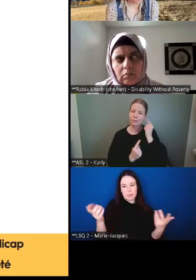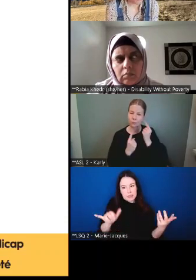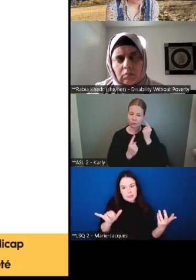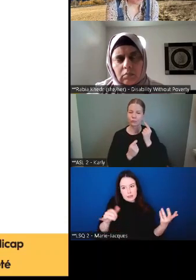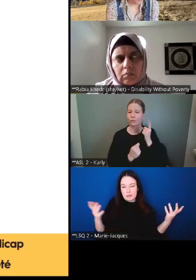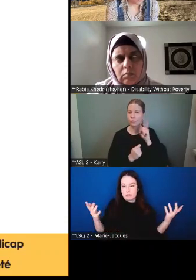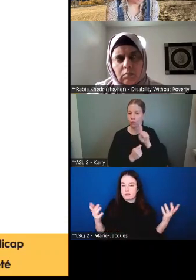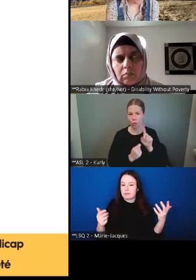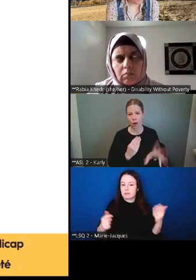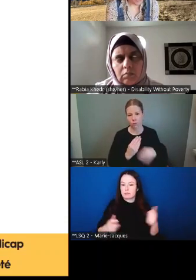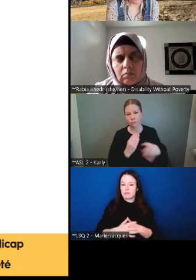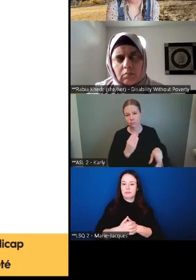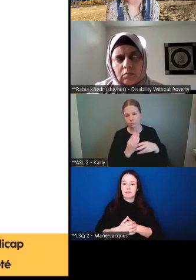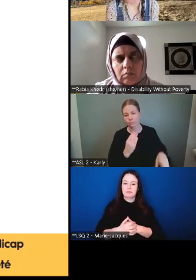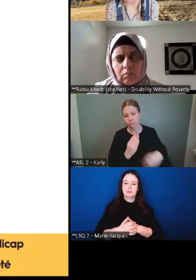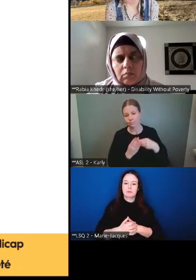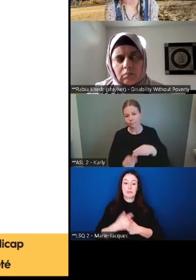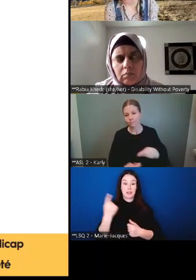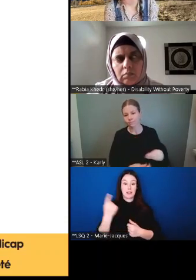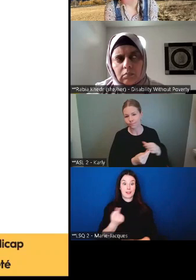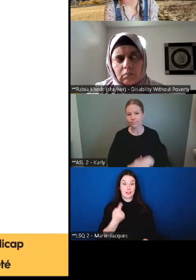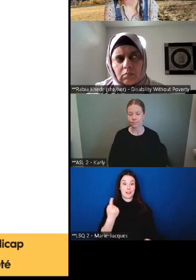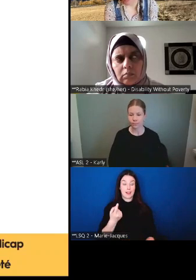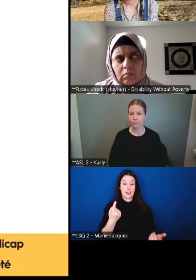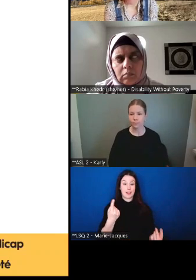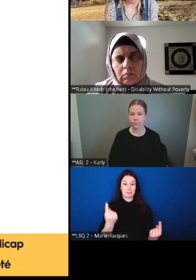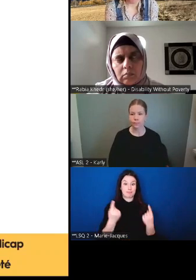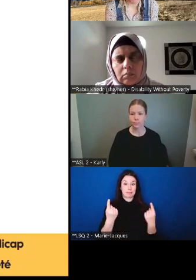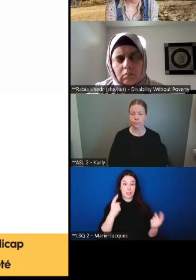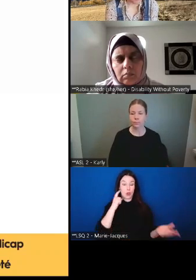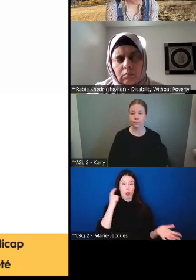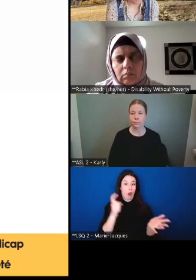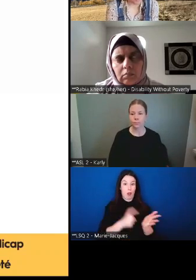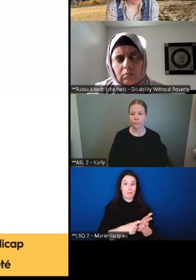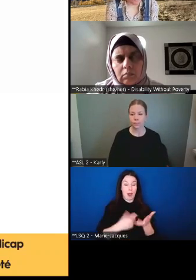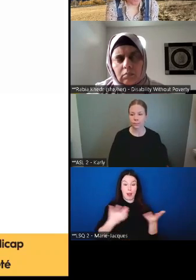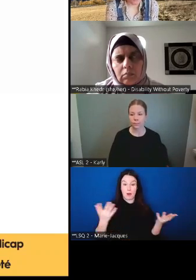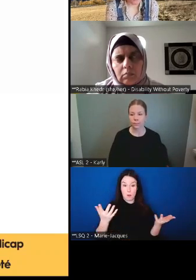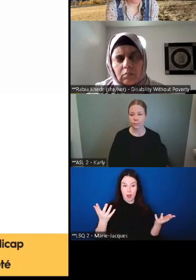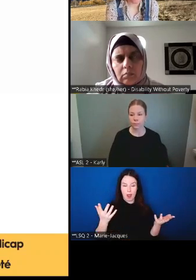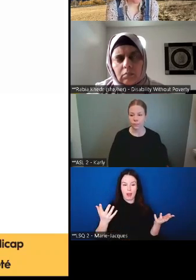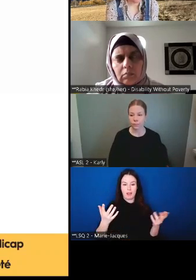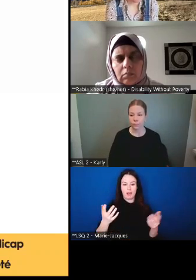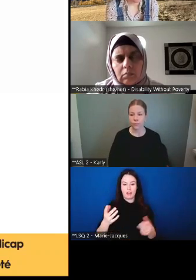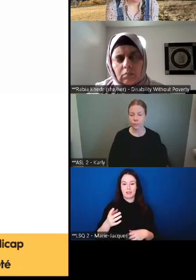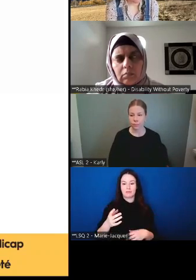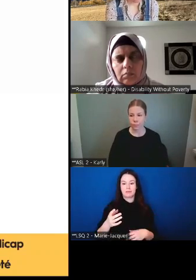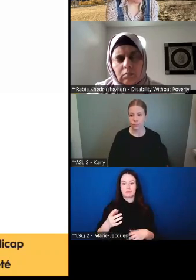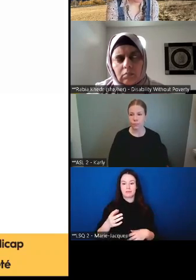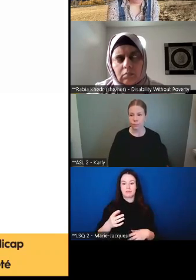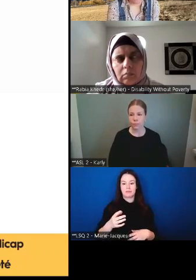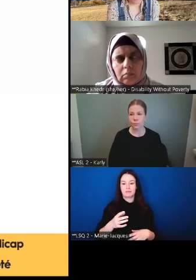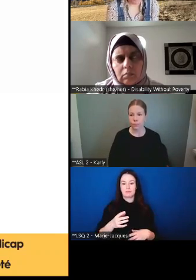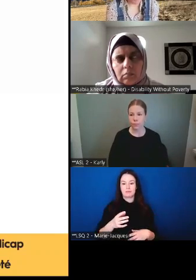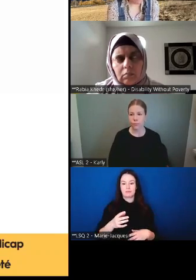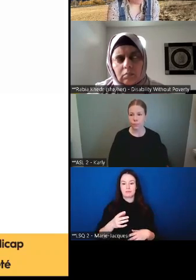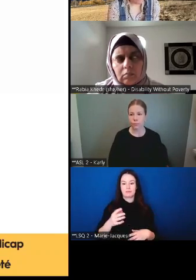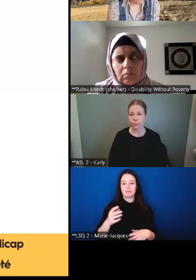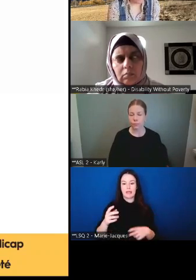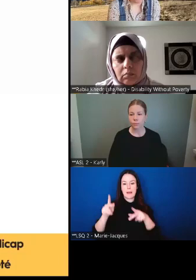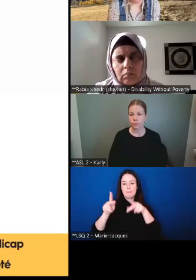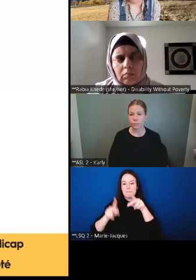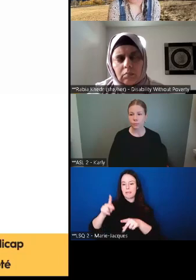Je crois qu'une des choses que j'ai découvertes, c'est que nous avions une colonne pour que les gens puissent